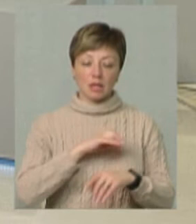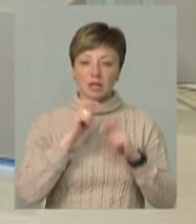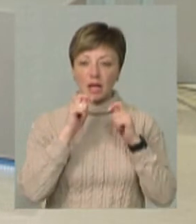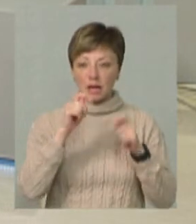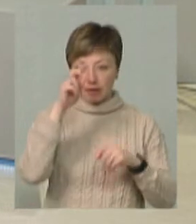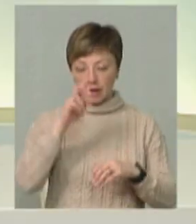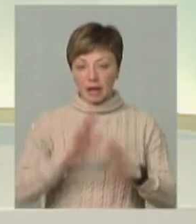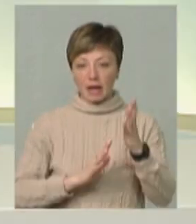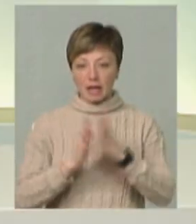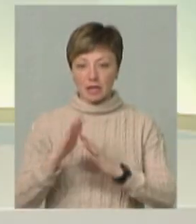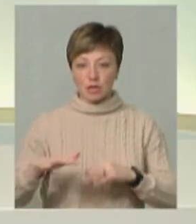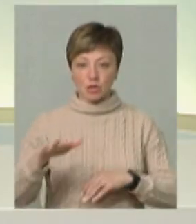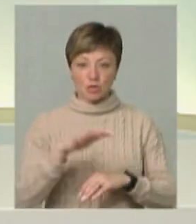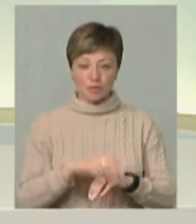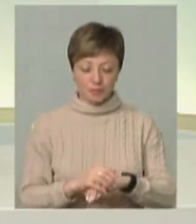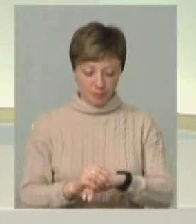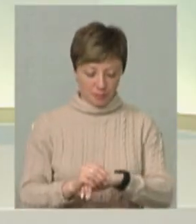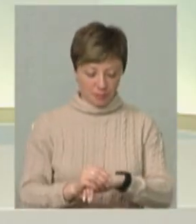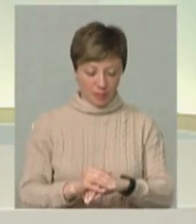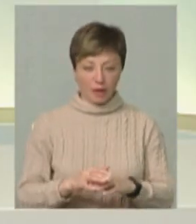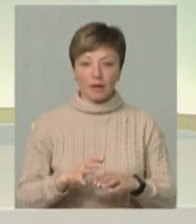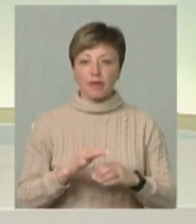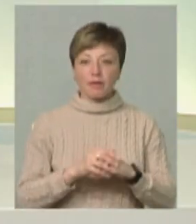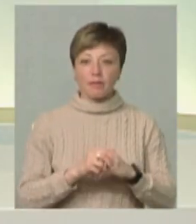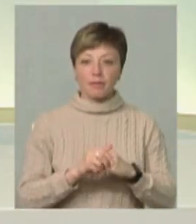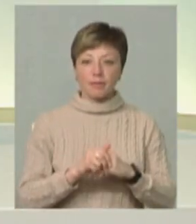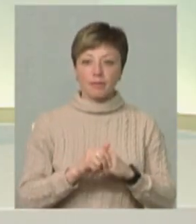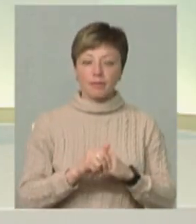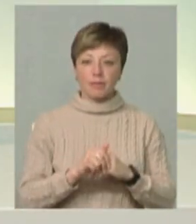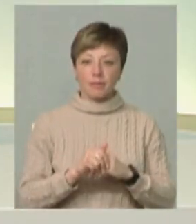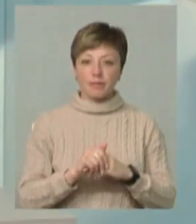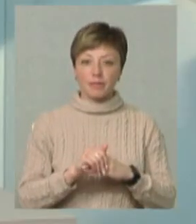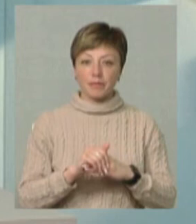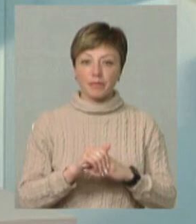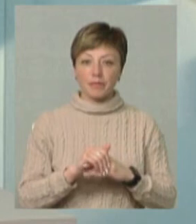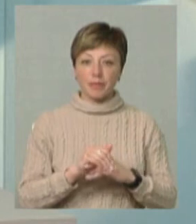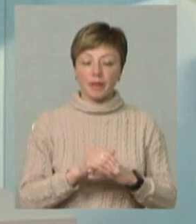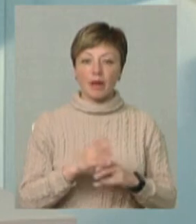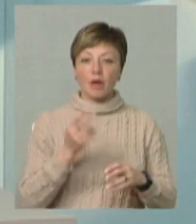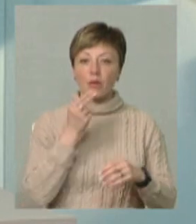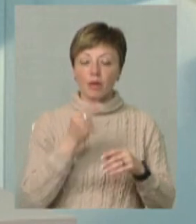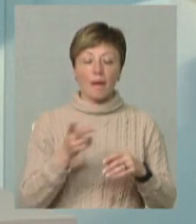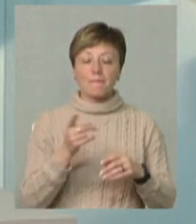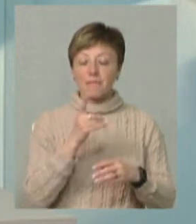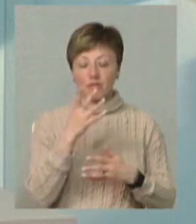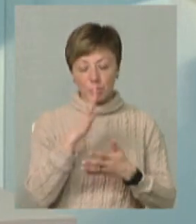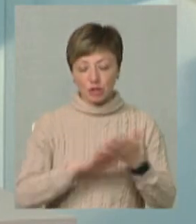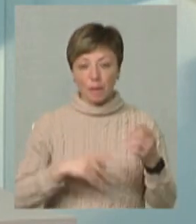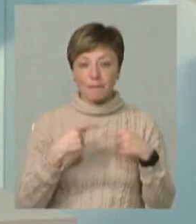лісу. Це ж ви розумієте і відпочинок рекреаційної зони, це і продукція деревна,